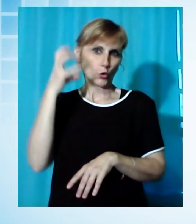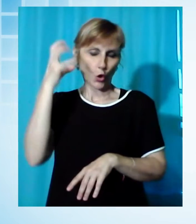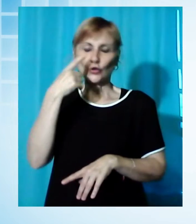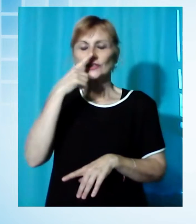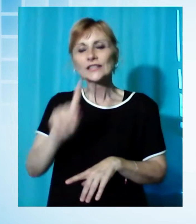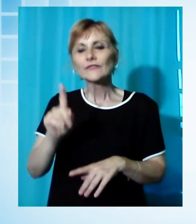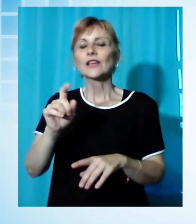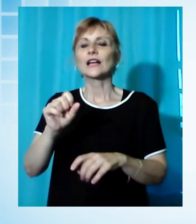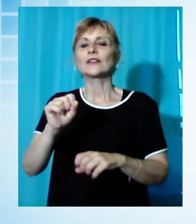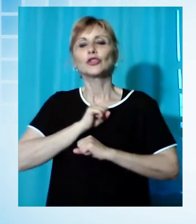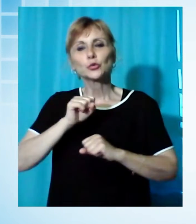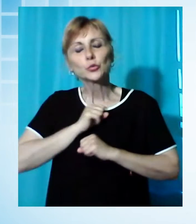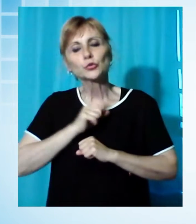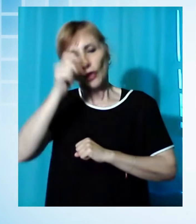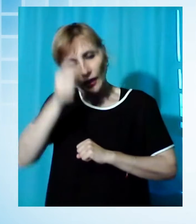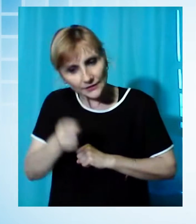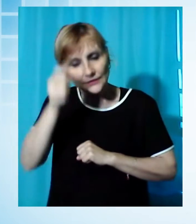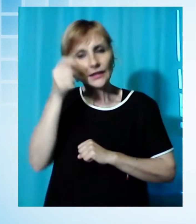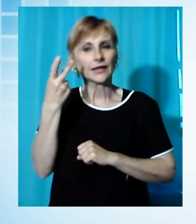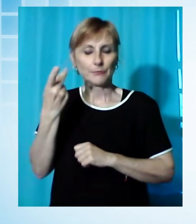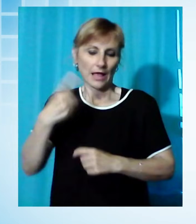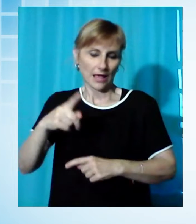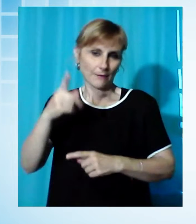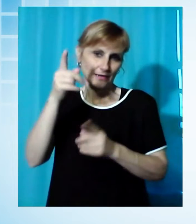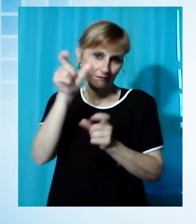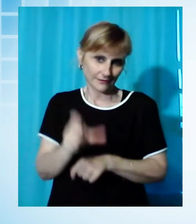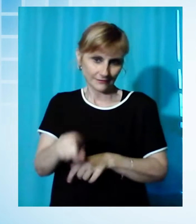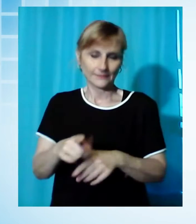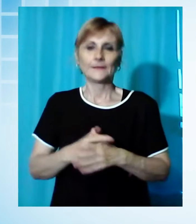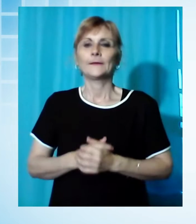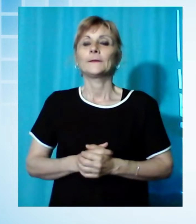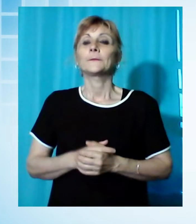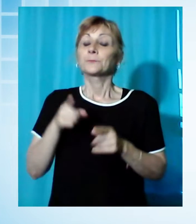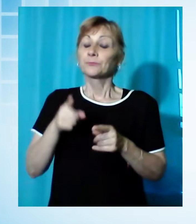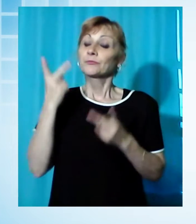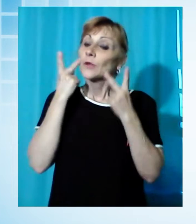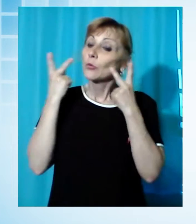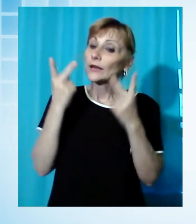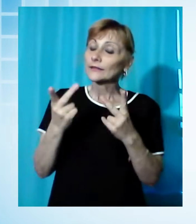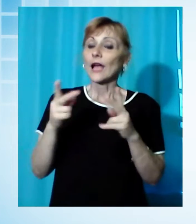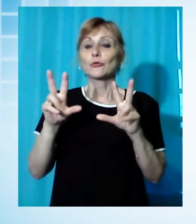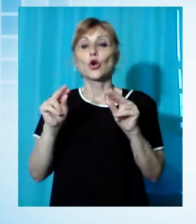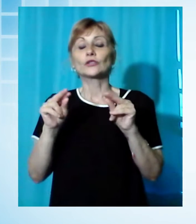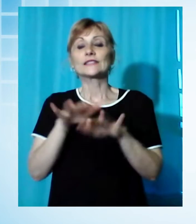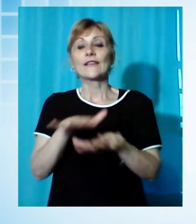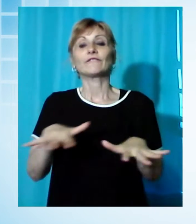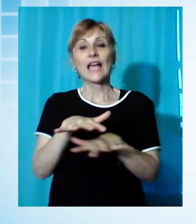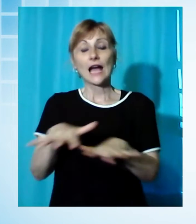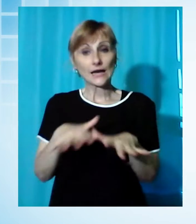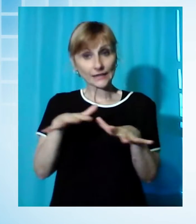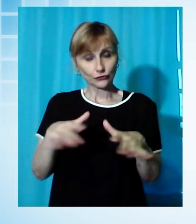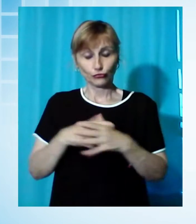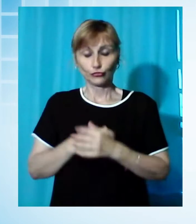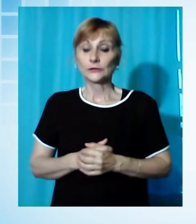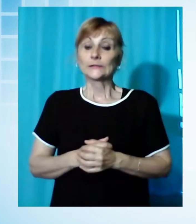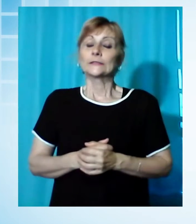nei suoi confronti. Occupiamoci adesso delle notizie relative a Viareggio e alla Versilia. La stagione è